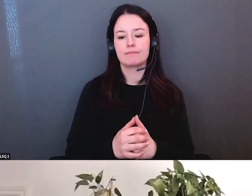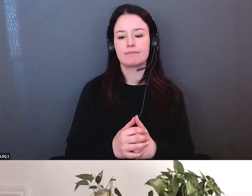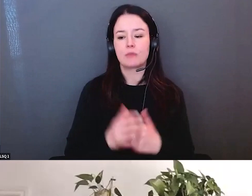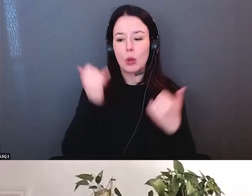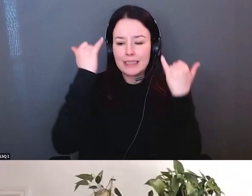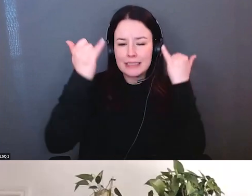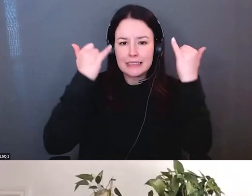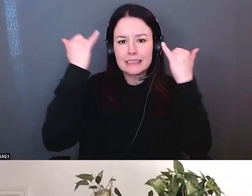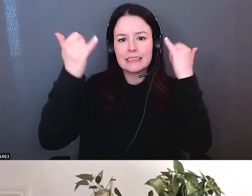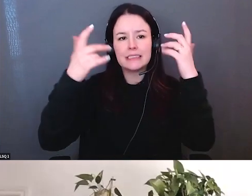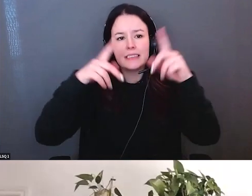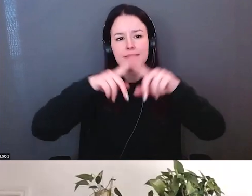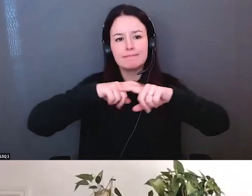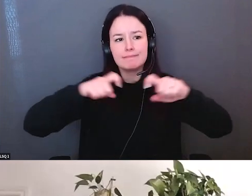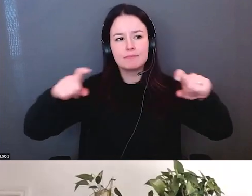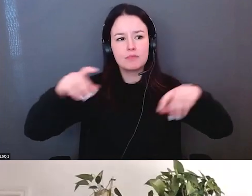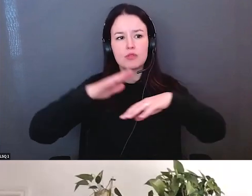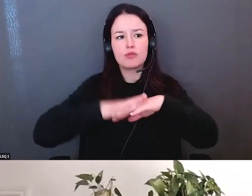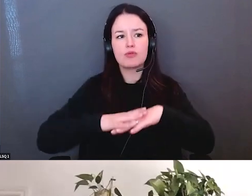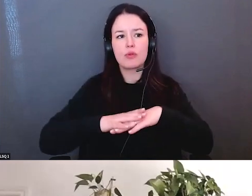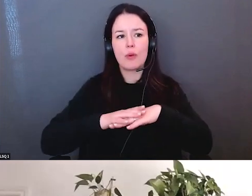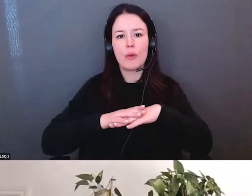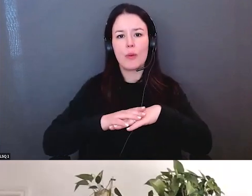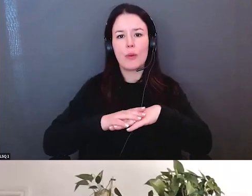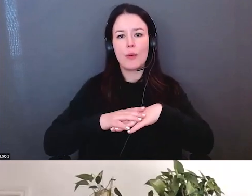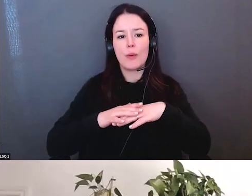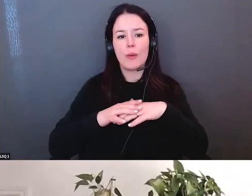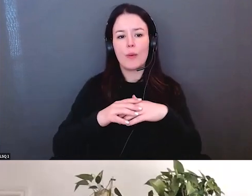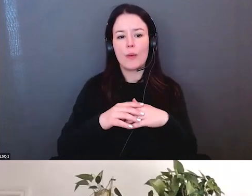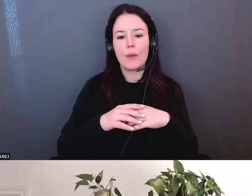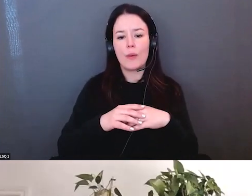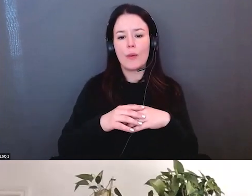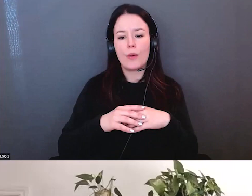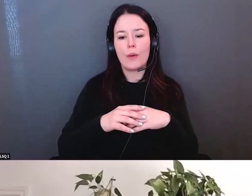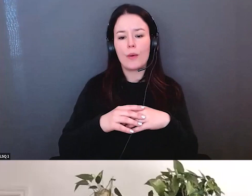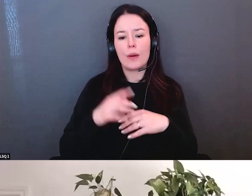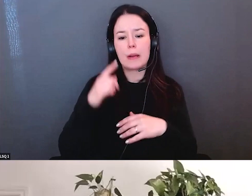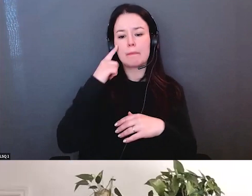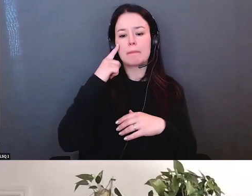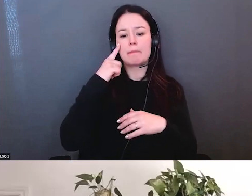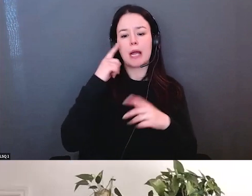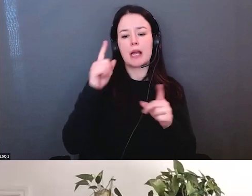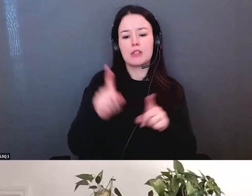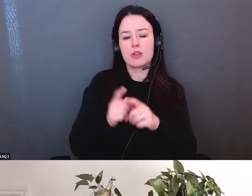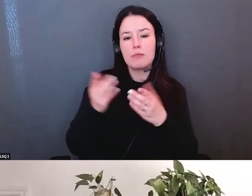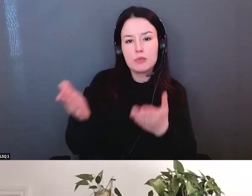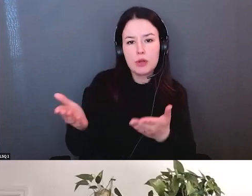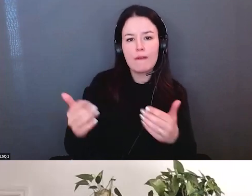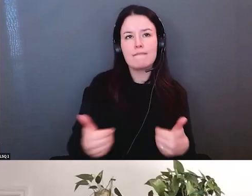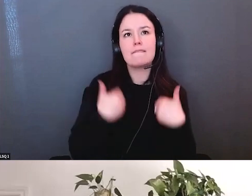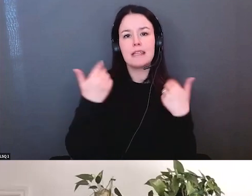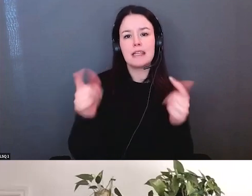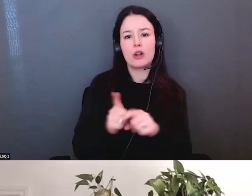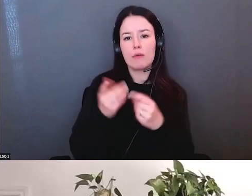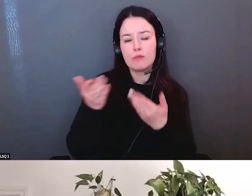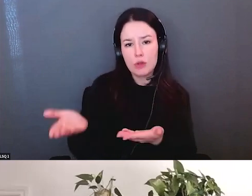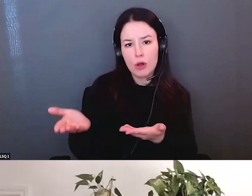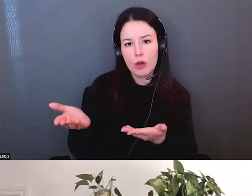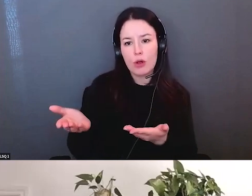dit c'est mon frère il n'est pas plus important que moi et moi je ne pas plus important que lui nous sommes frères